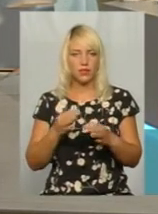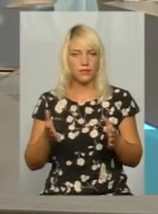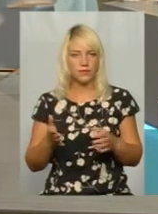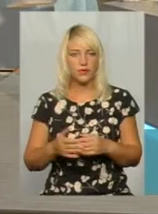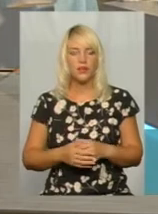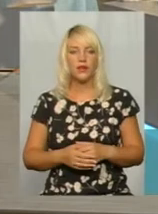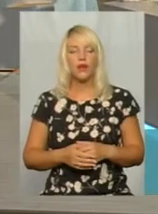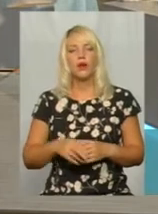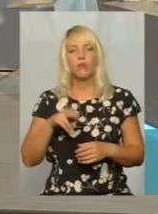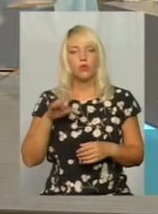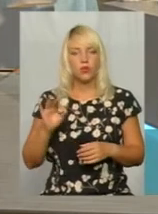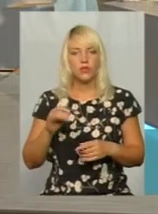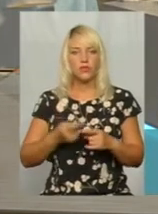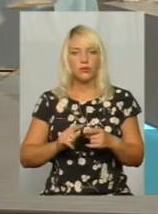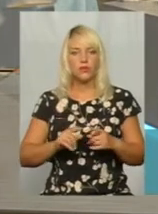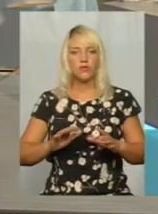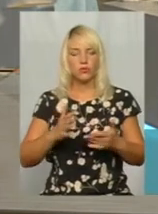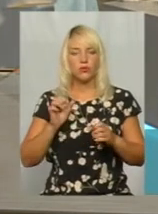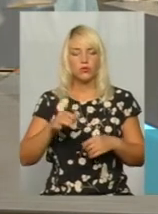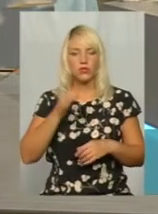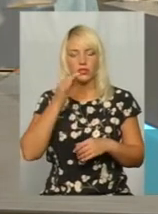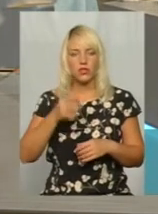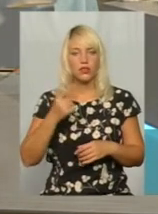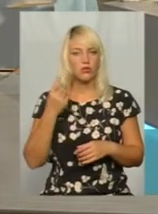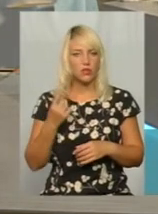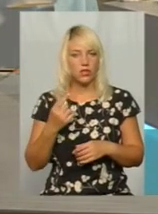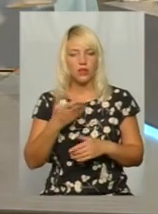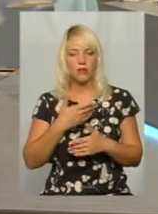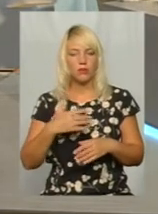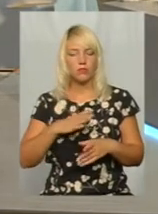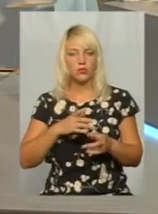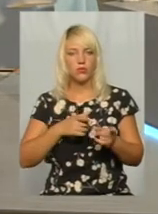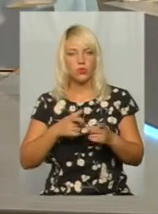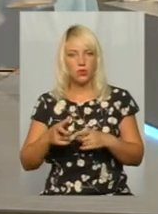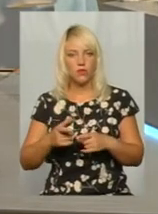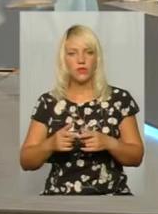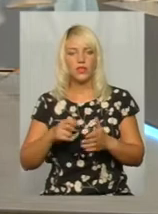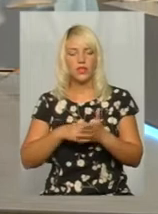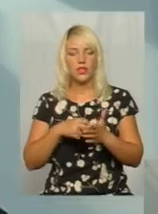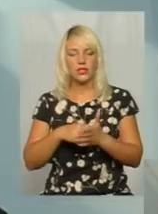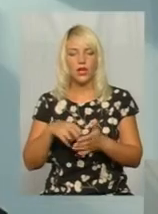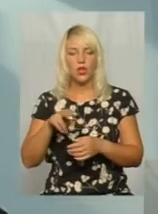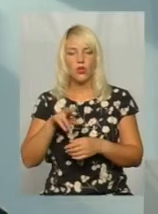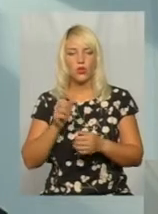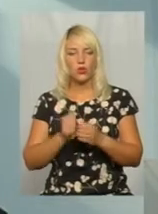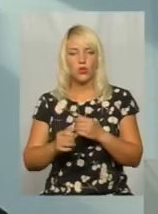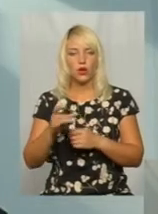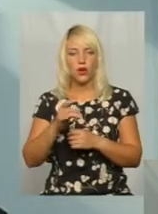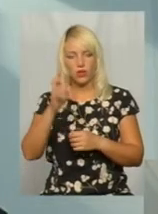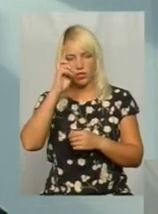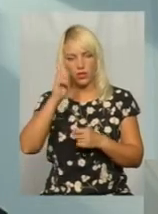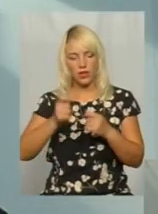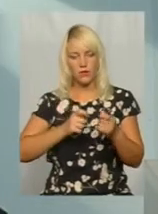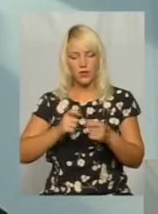По даному випадку можу сказати одне. Нами було підготовлено ряд листів до кожної районної державної адміністрації